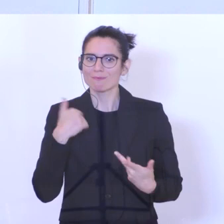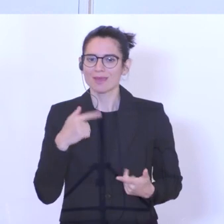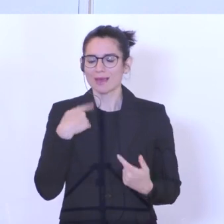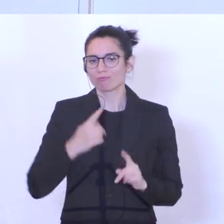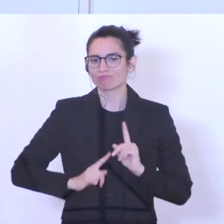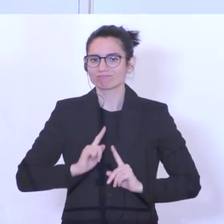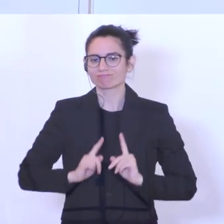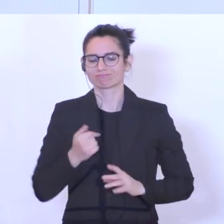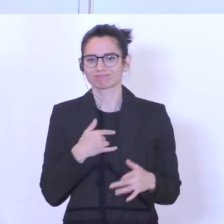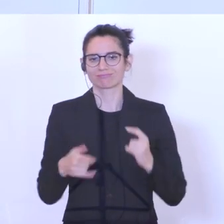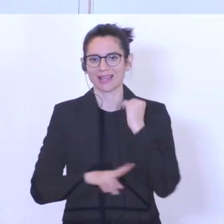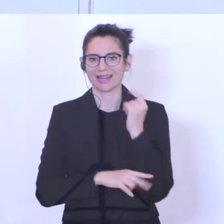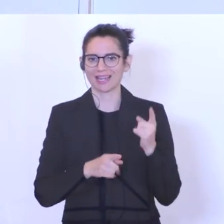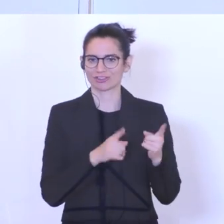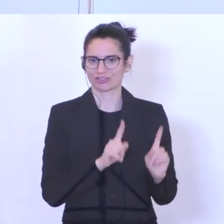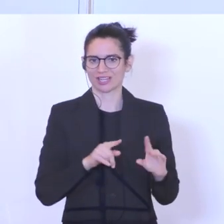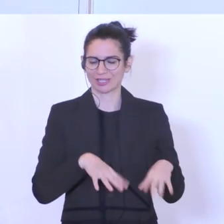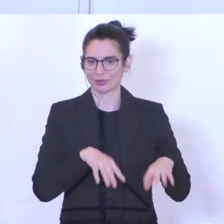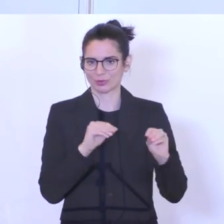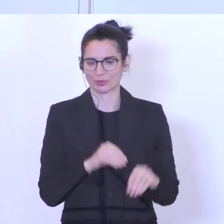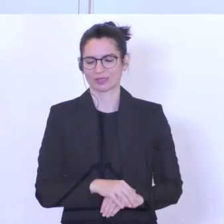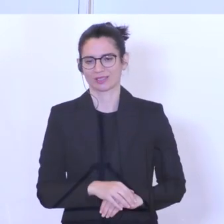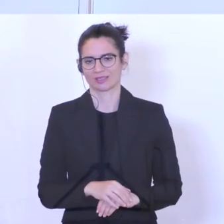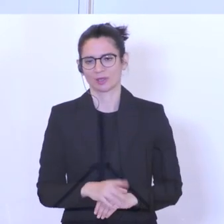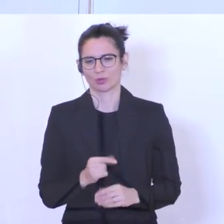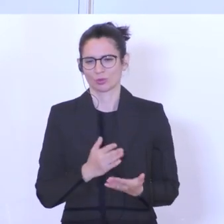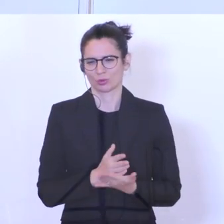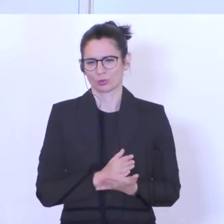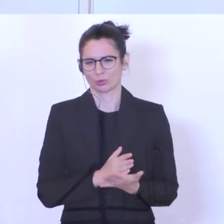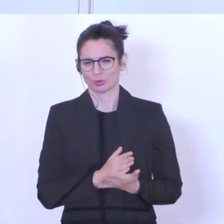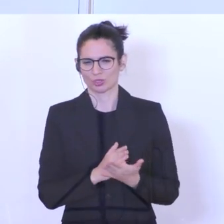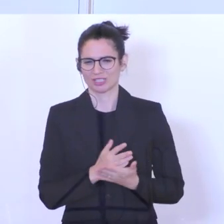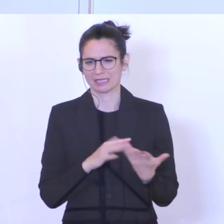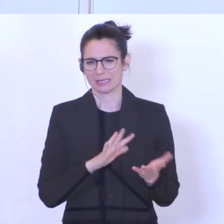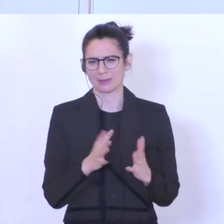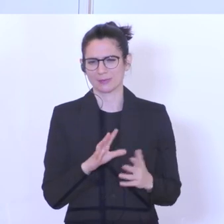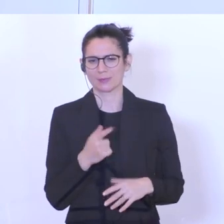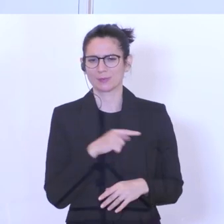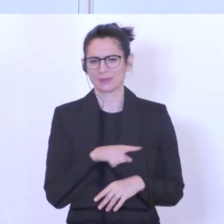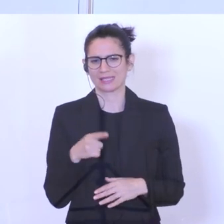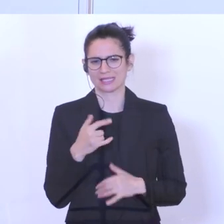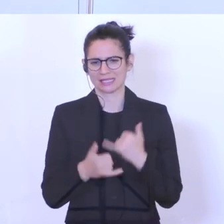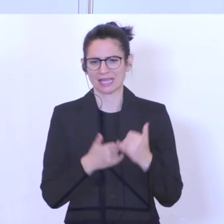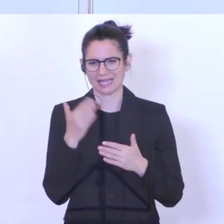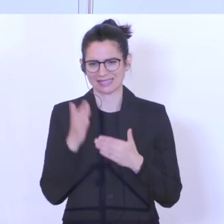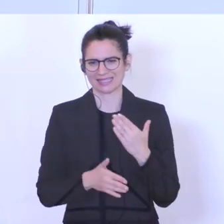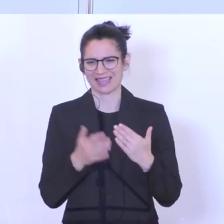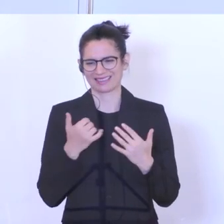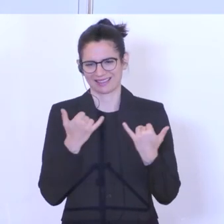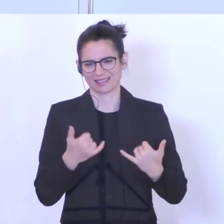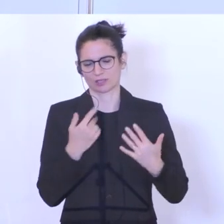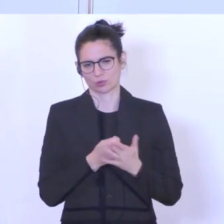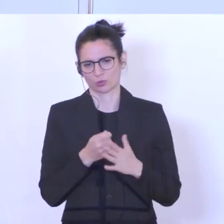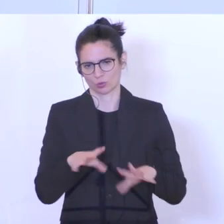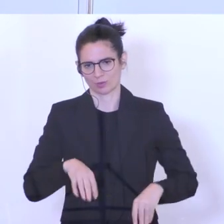Lehrstellen zu schaffen. Wir übernehmen damit die Kosten im Durchschnitt der Lehrlinge bis zum Jahresende und das ist